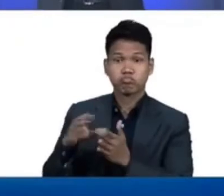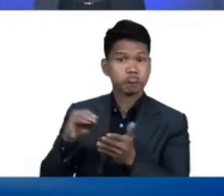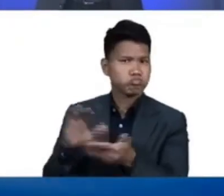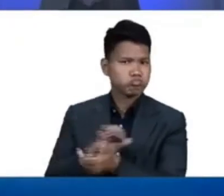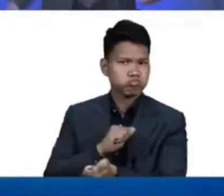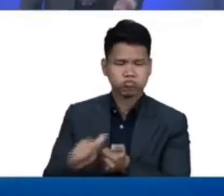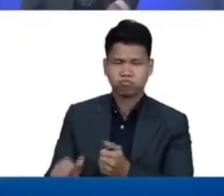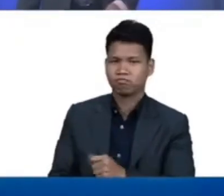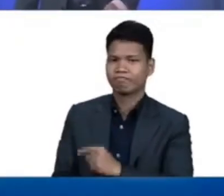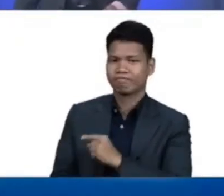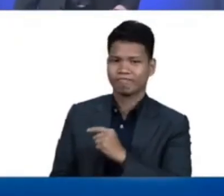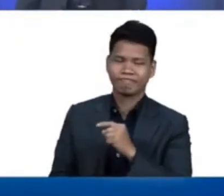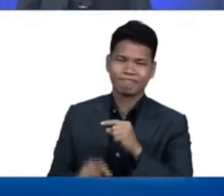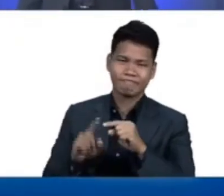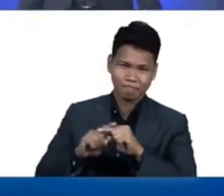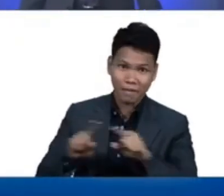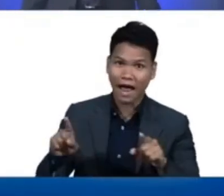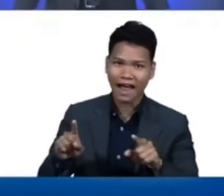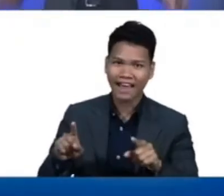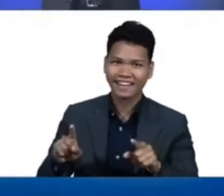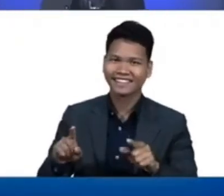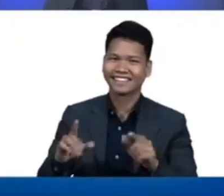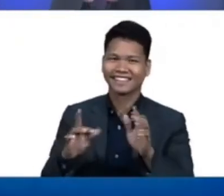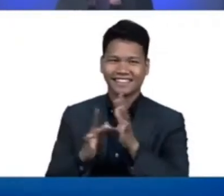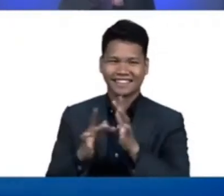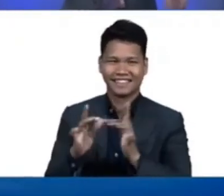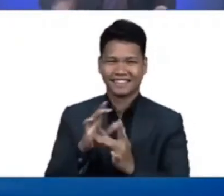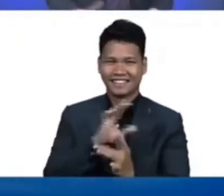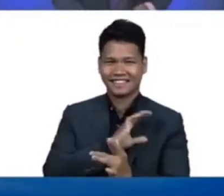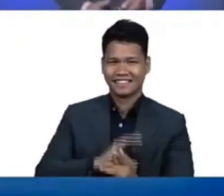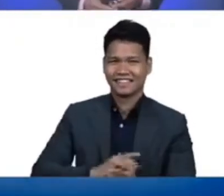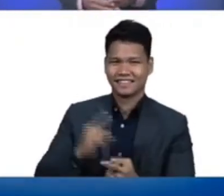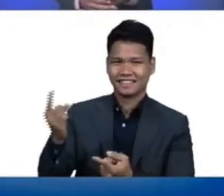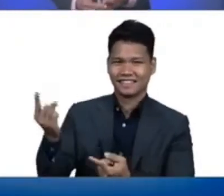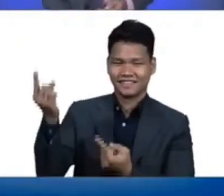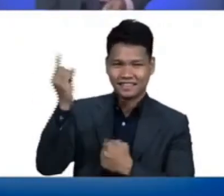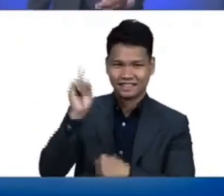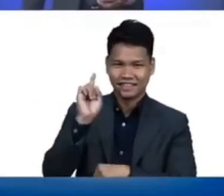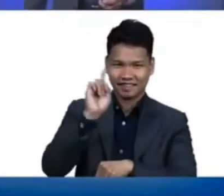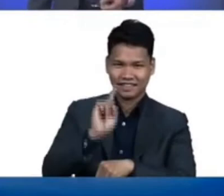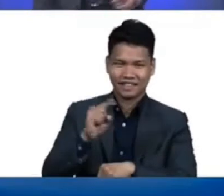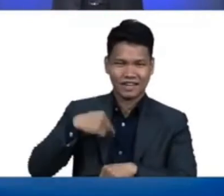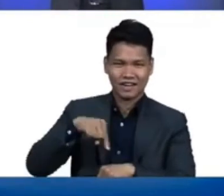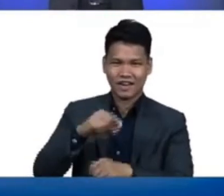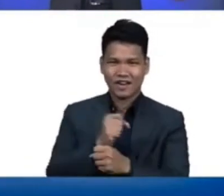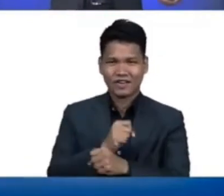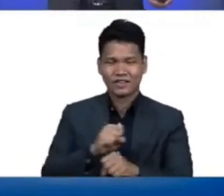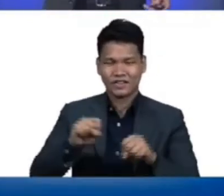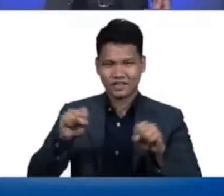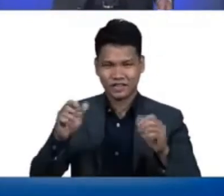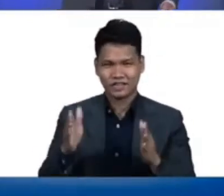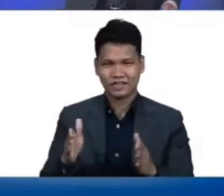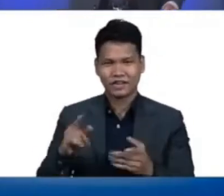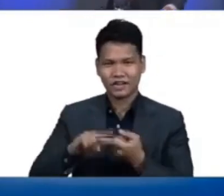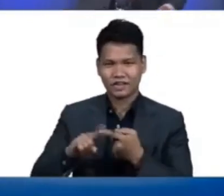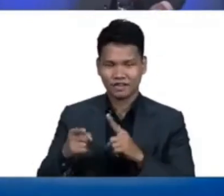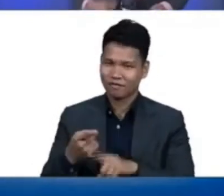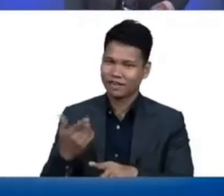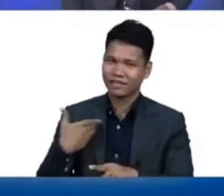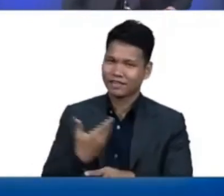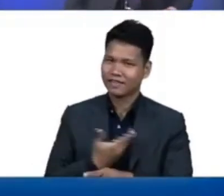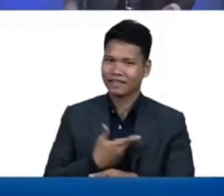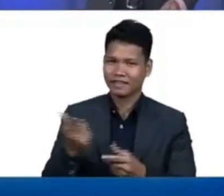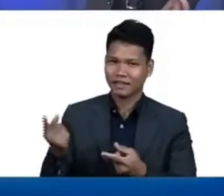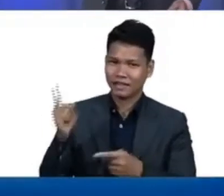Nadapot si Kristo na ating tagapagligtas, si Kristo na ating kaibigan, ay sabi po niya, I have come that they